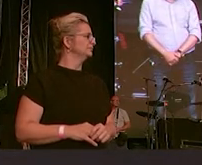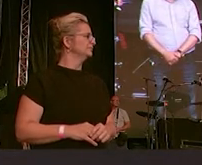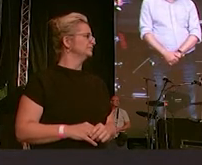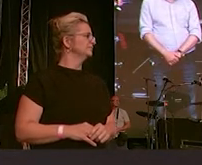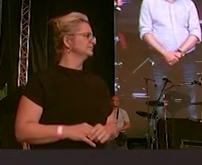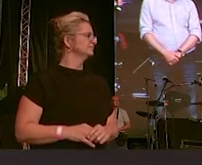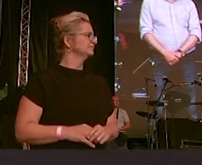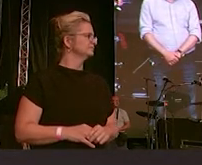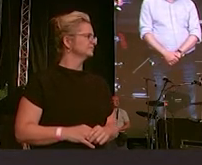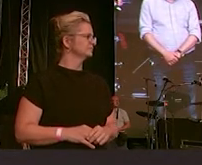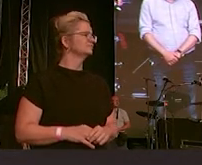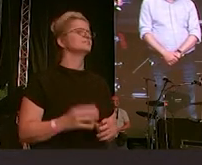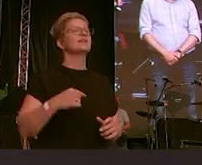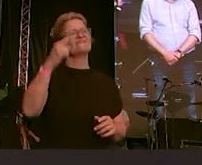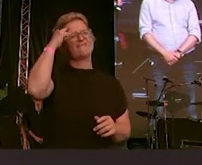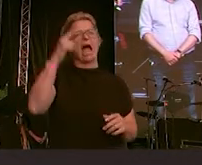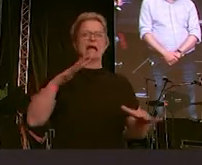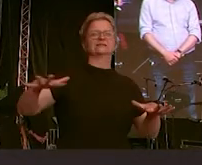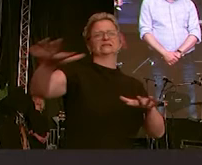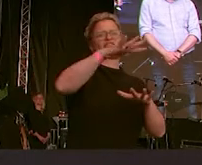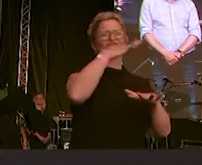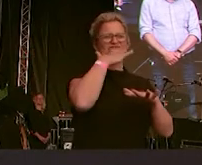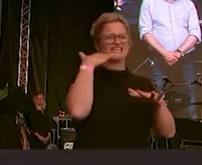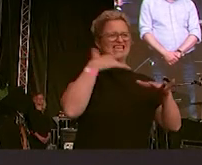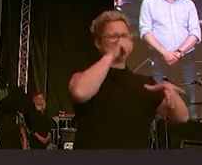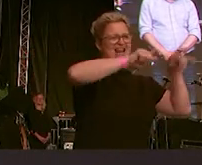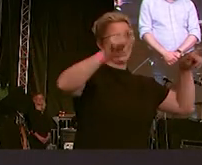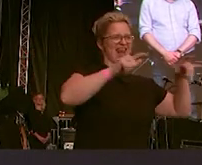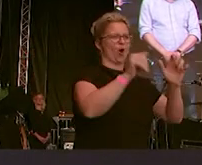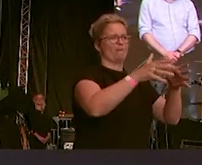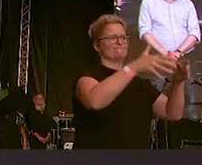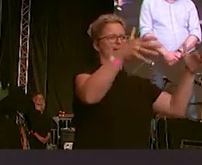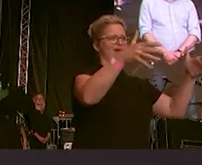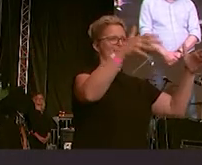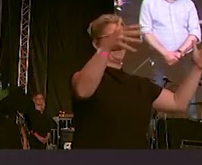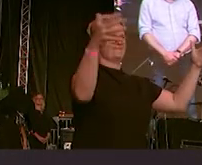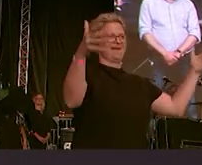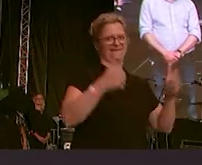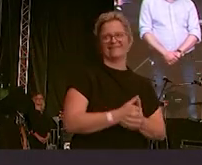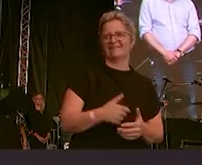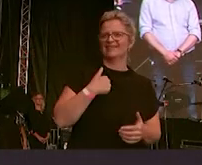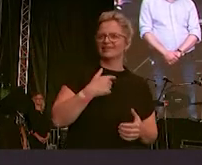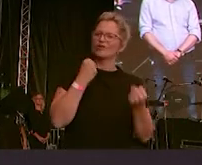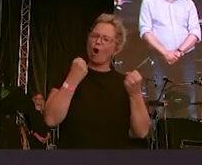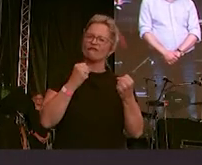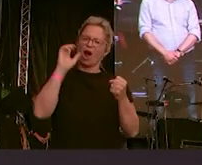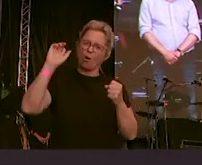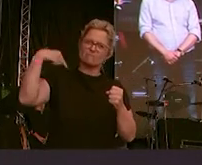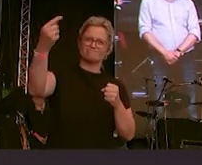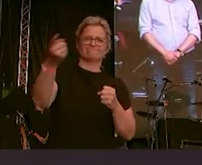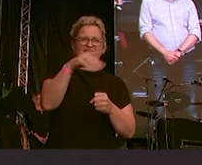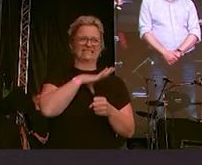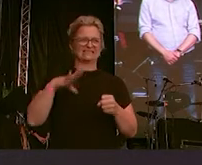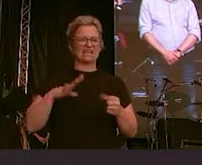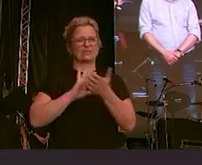Ich weiß, wir sind viele und wir werden mehr und ich hoffe, auch für unsere Wahlentscheidung in